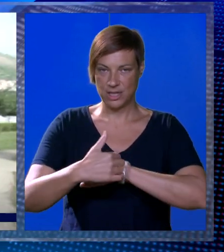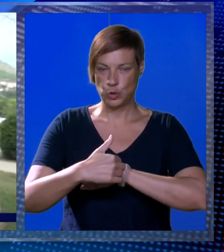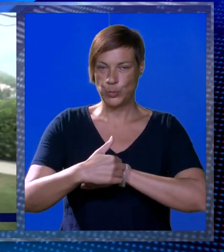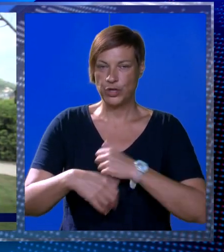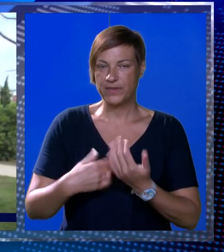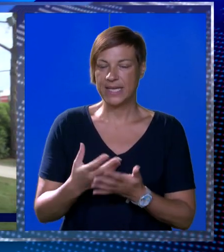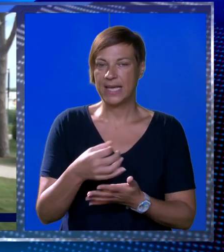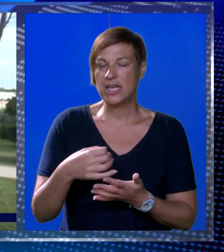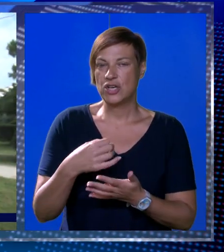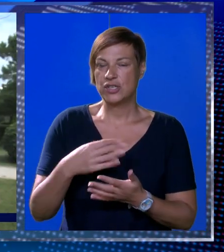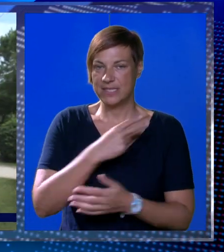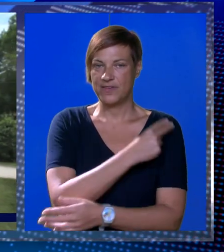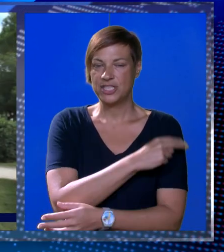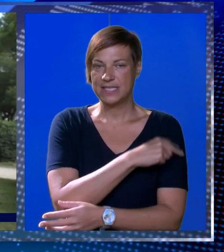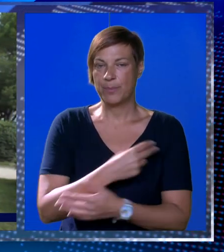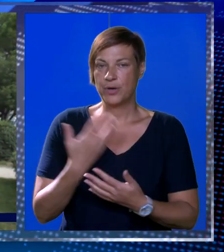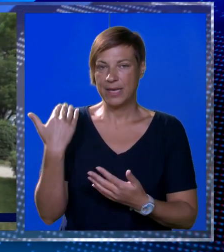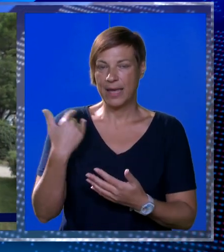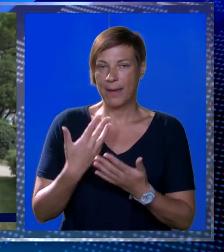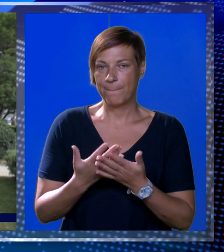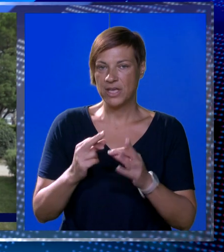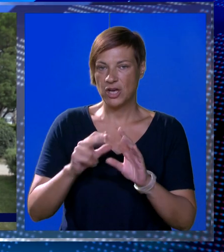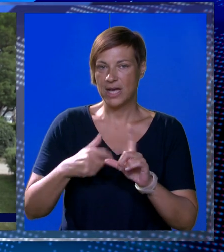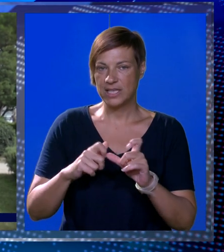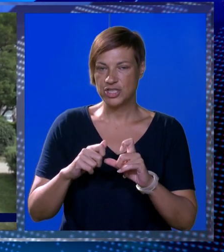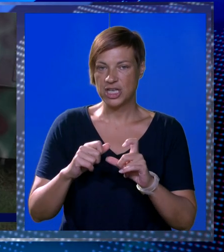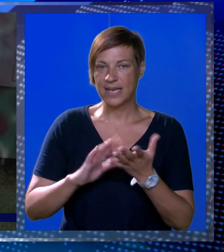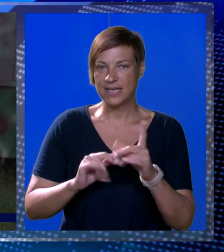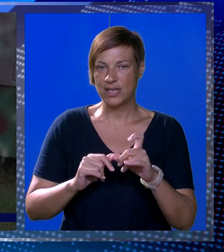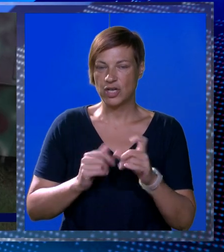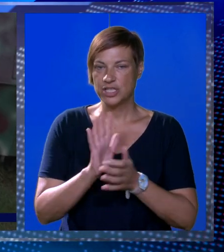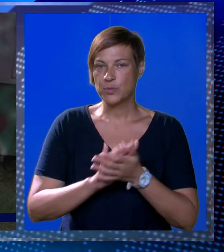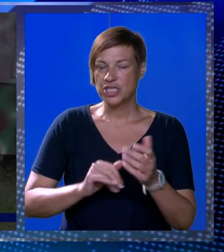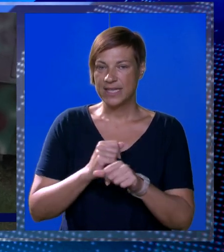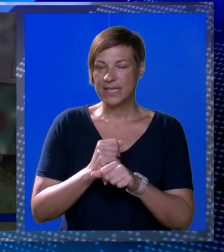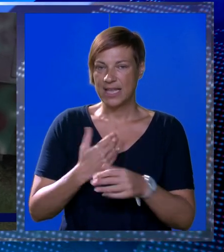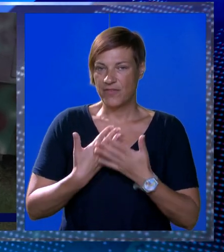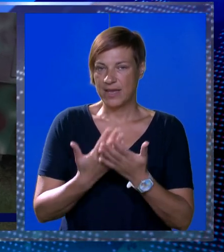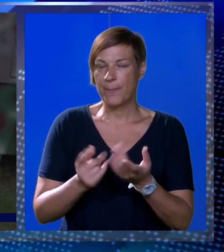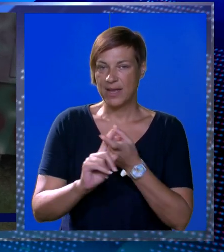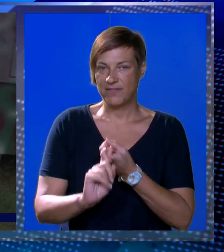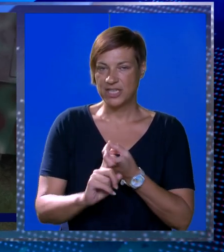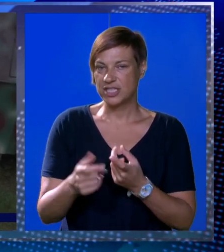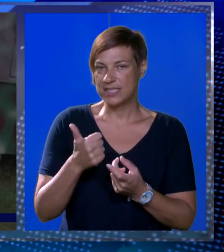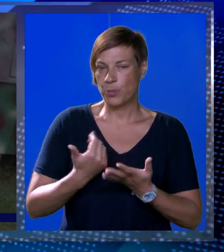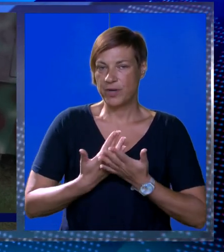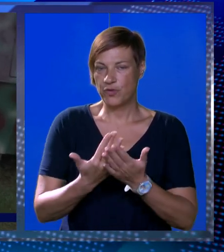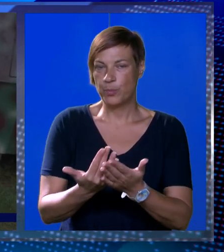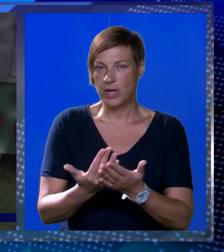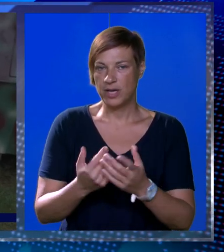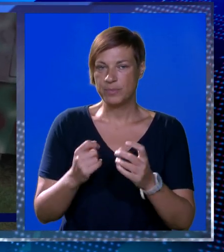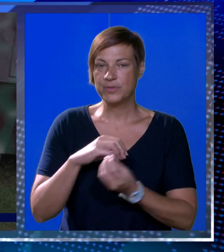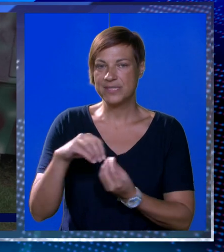Dubrovnika. Osnivač i zapovjednik odreda bio je Aljoša Nikolić. Početak dijelovanja ove postrojbe veže se uz prvu